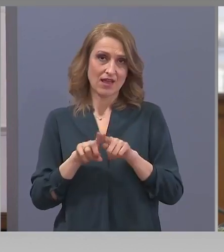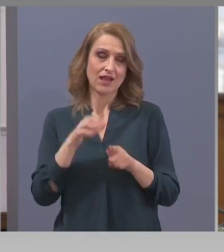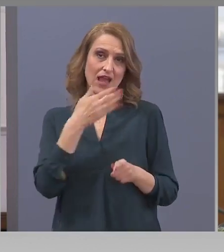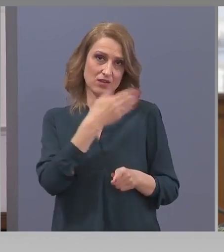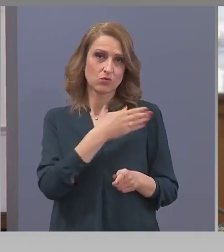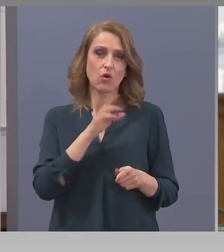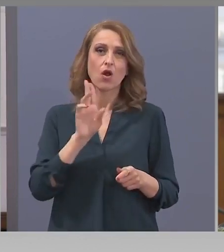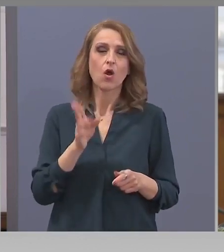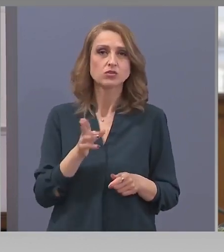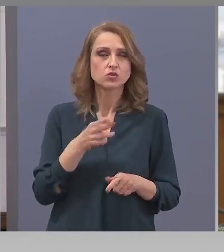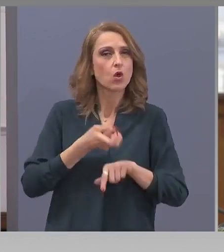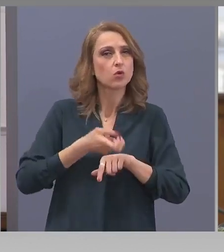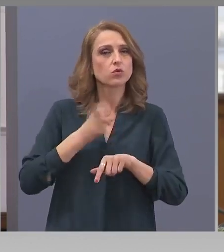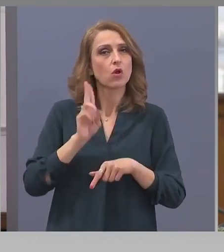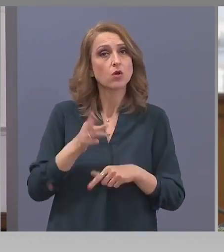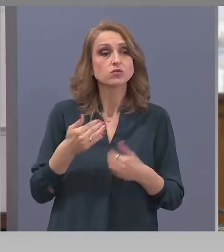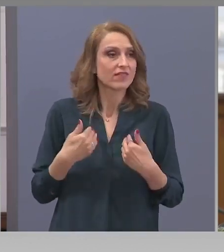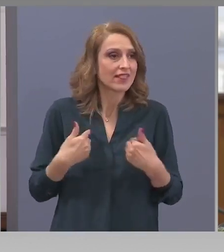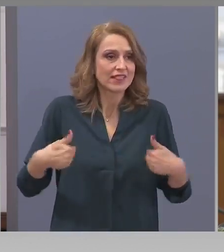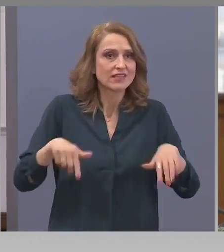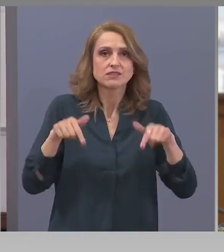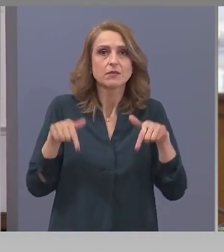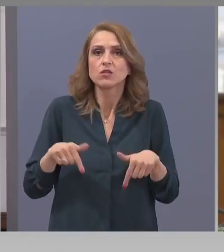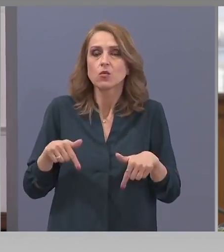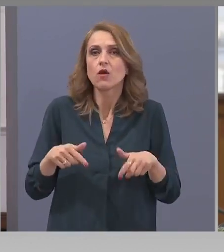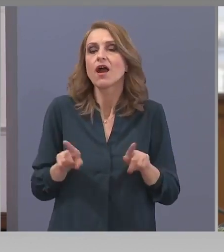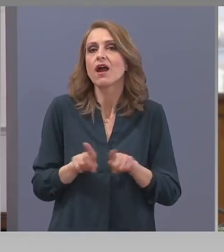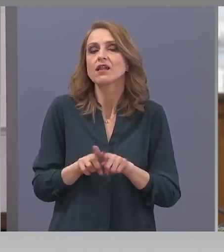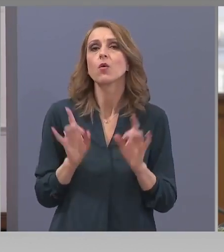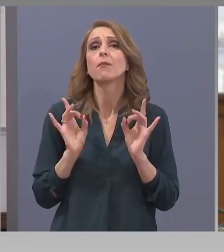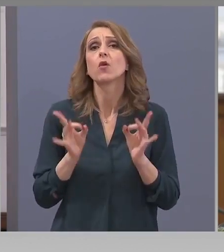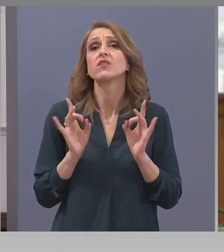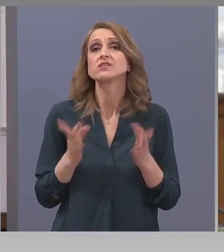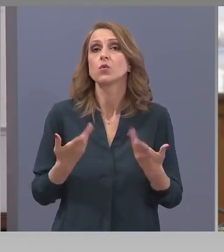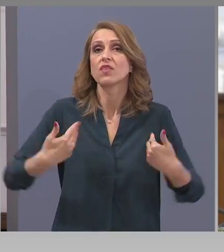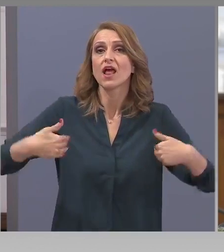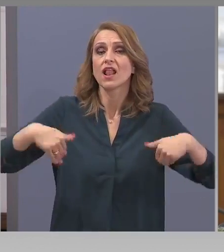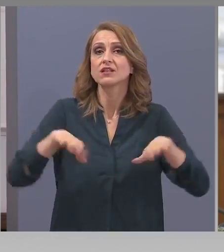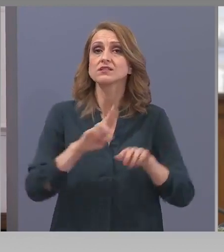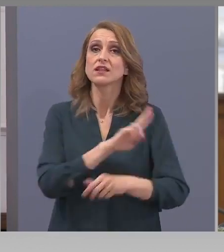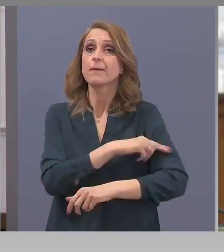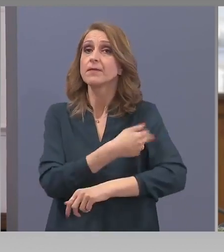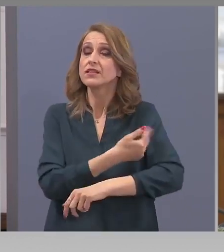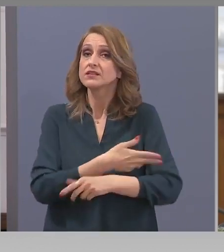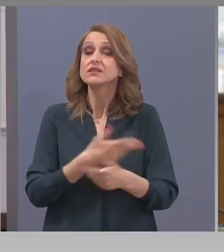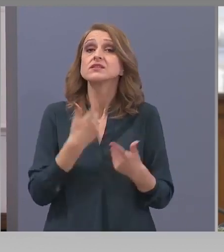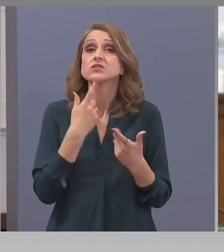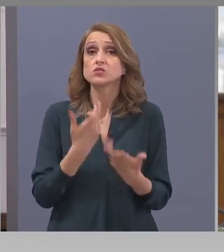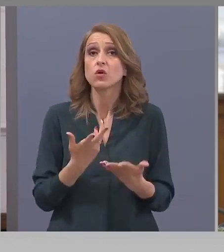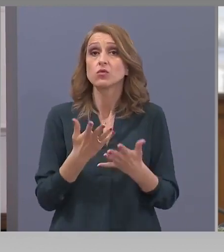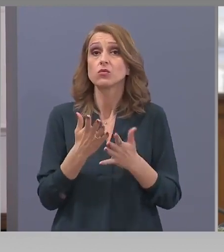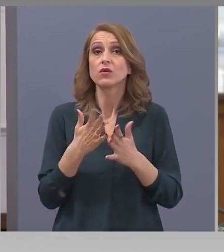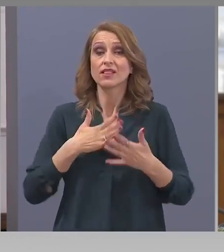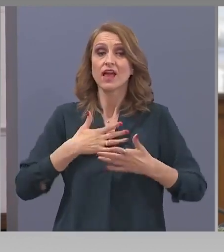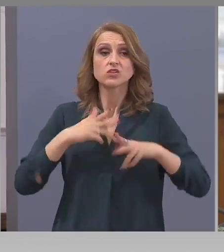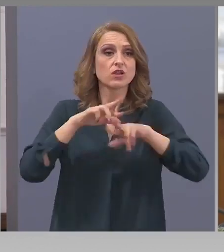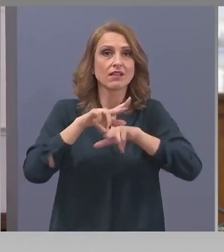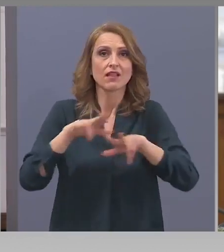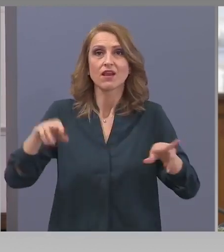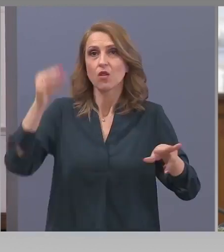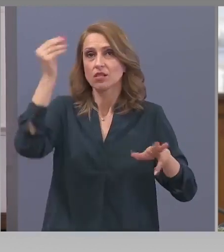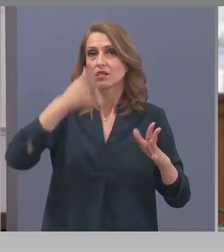заяви, ние сме тук в качеството си на професионалисти. Защото нашата нация, нашия народ,